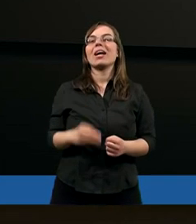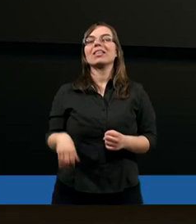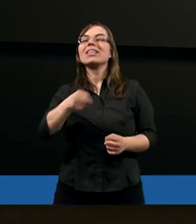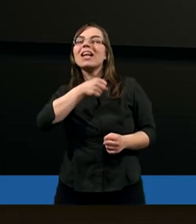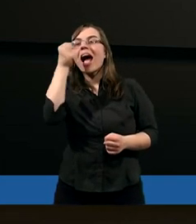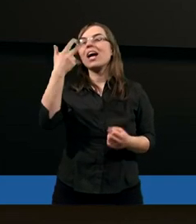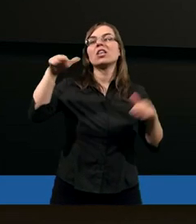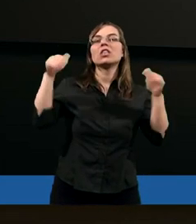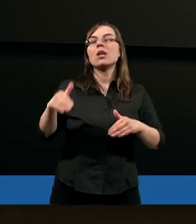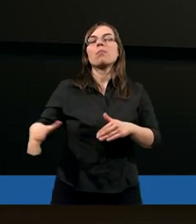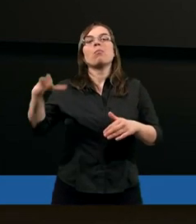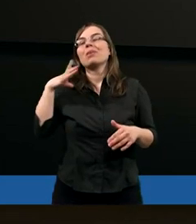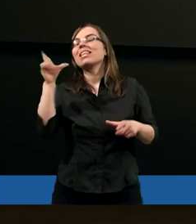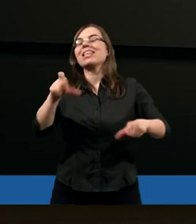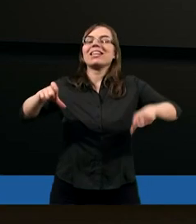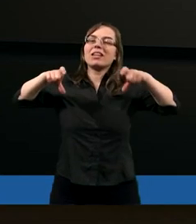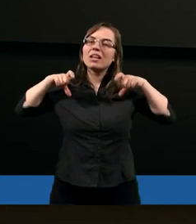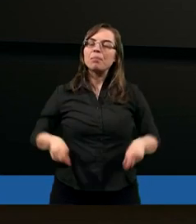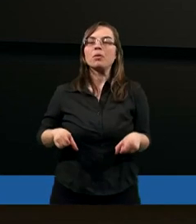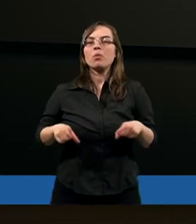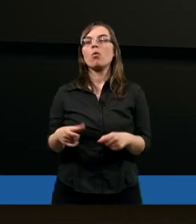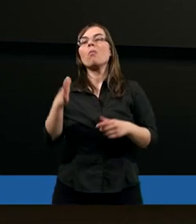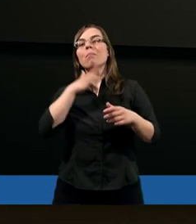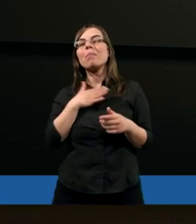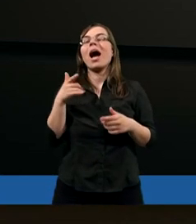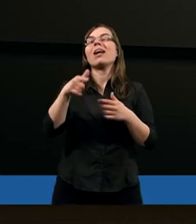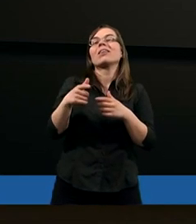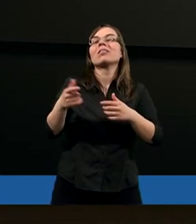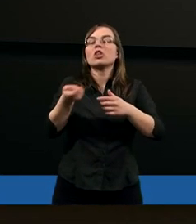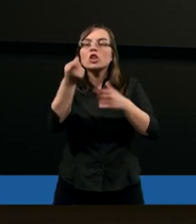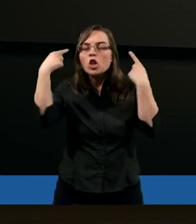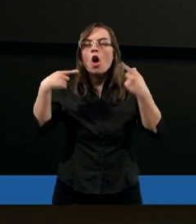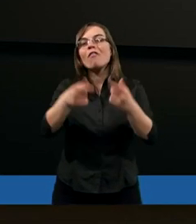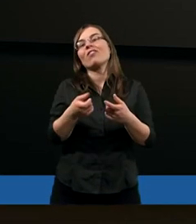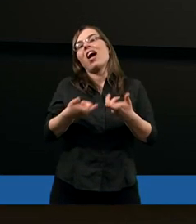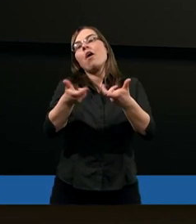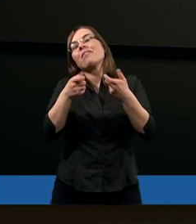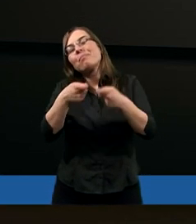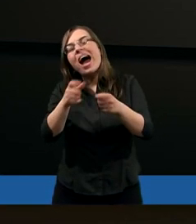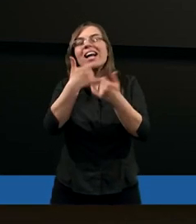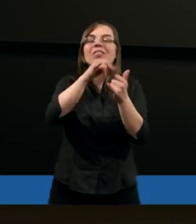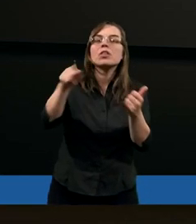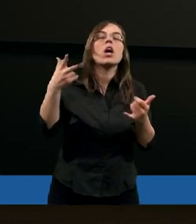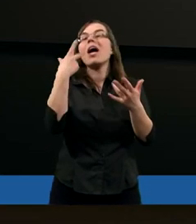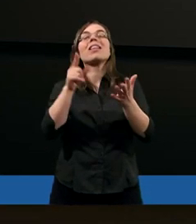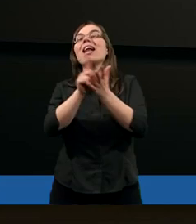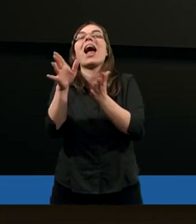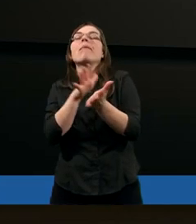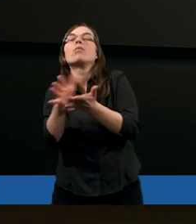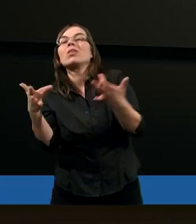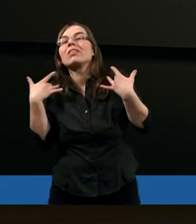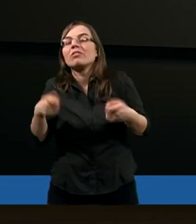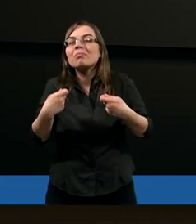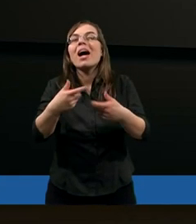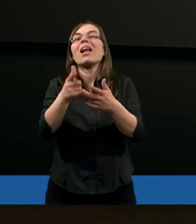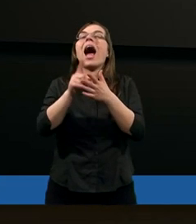starszy nie może być z przymusu, żeby paść tę trzodę Bożą ochotnie, nie dla brudnego zysku, ale